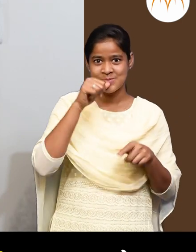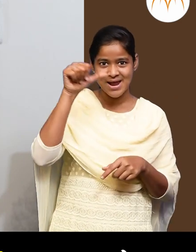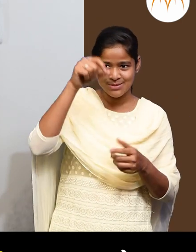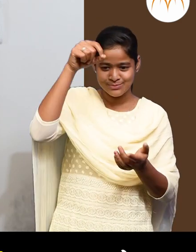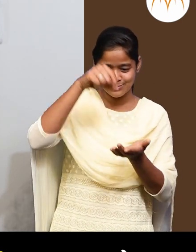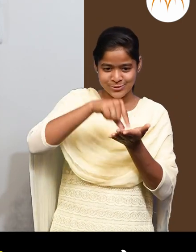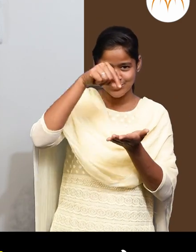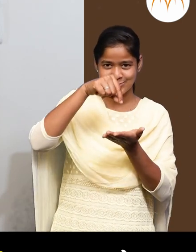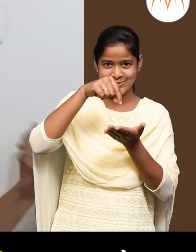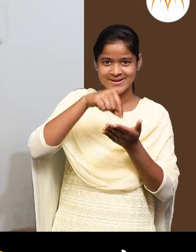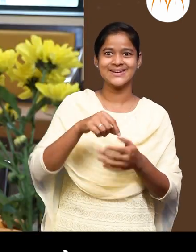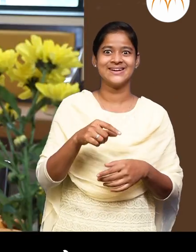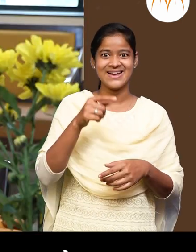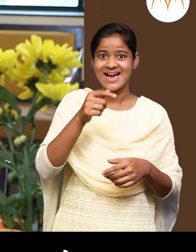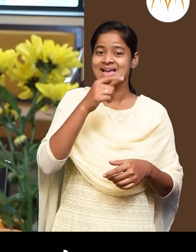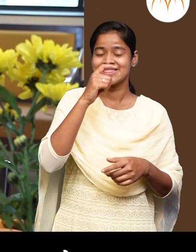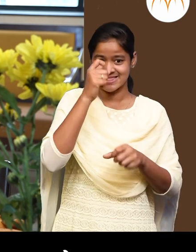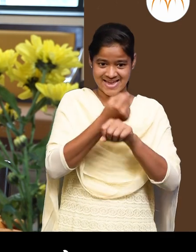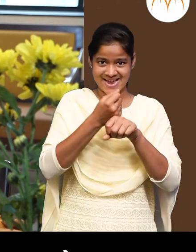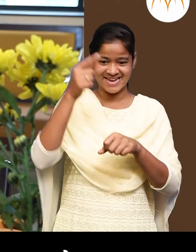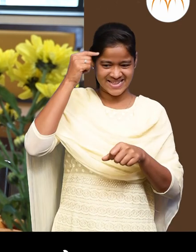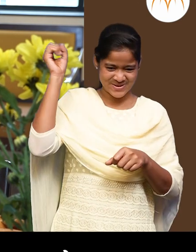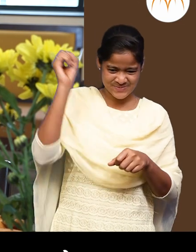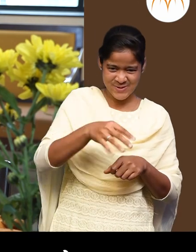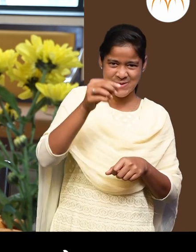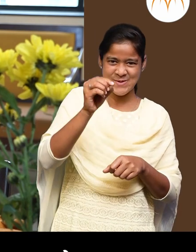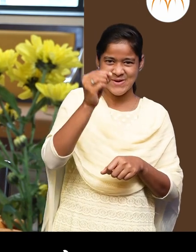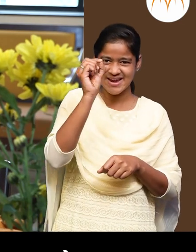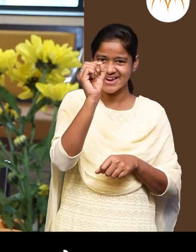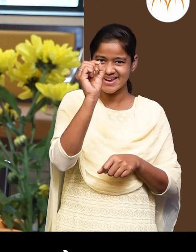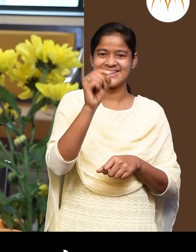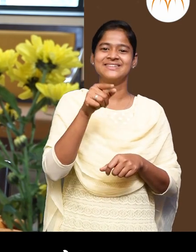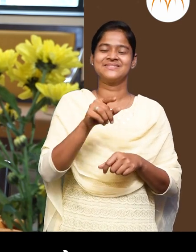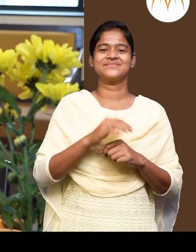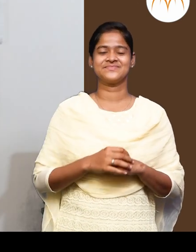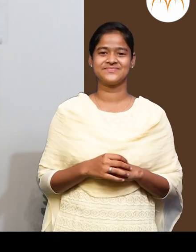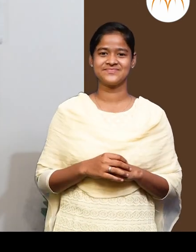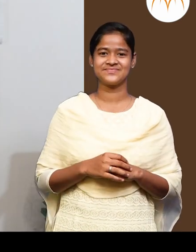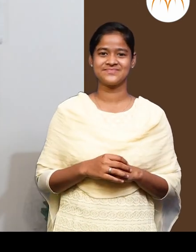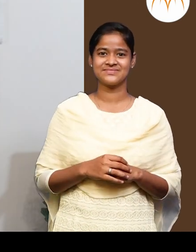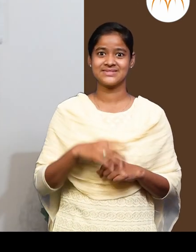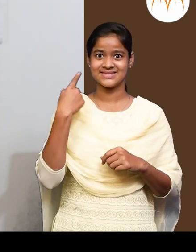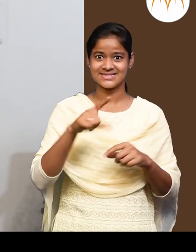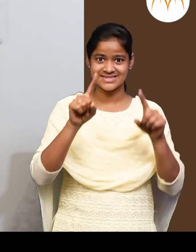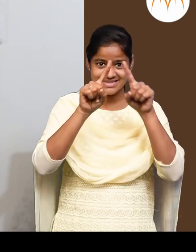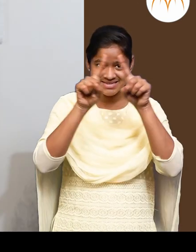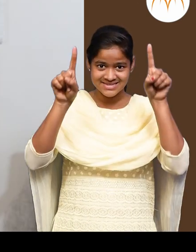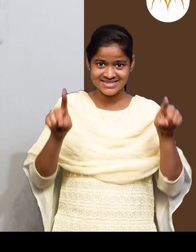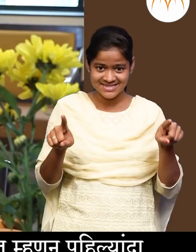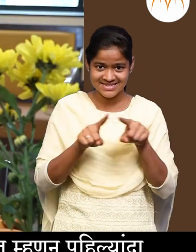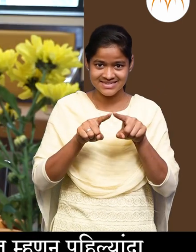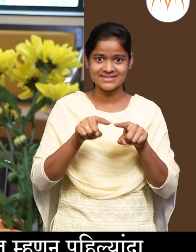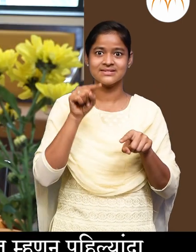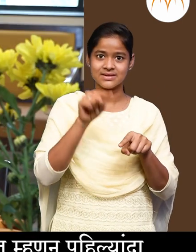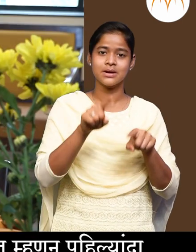दाना अस्तो, हो की नै? पन्ट चवकोन काड़ाला बिंदू काड़ा वस लगतो? पसका यह नै,